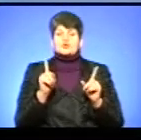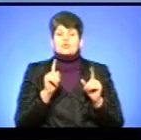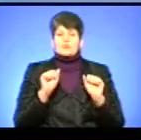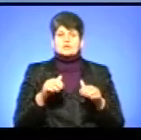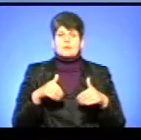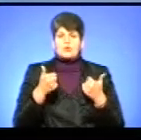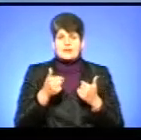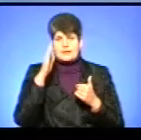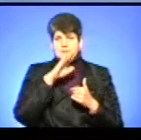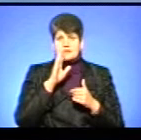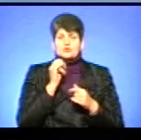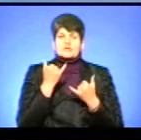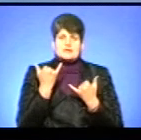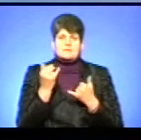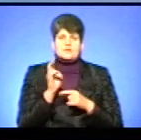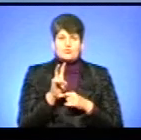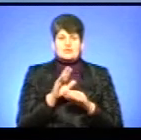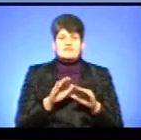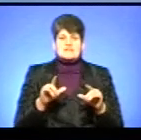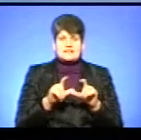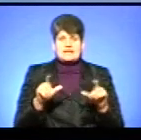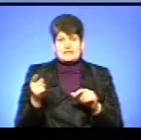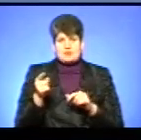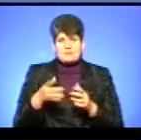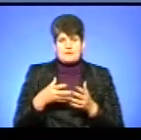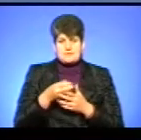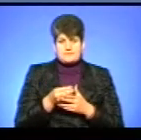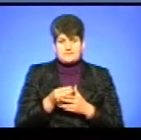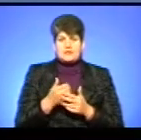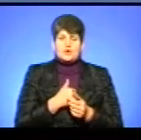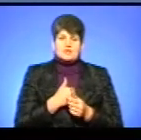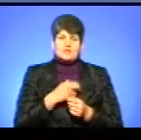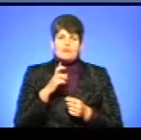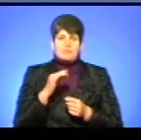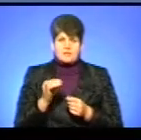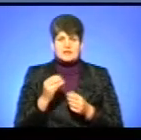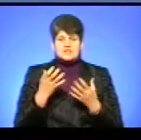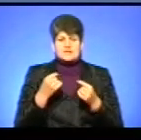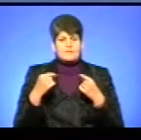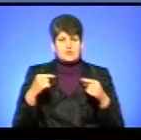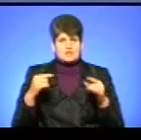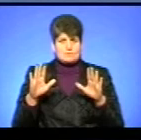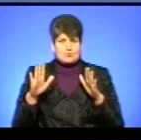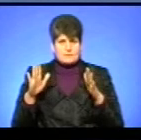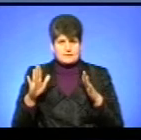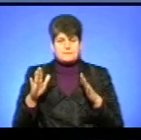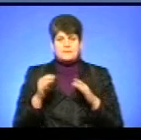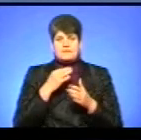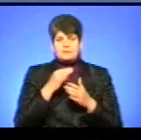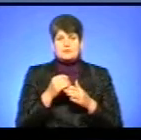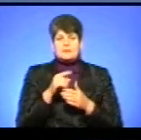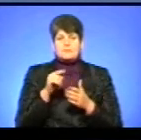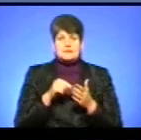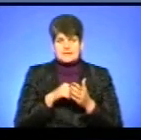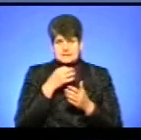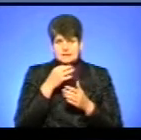відвідують садки Тернополя платно? Насамперед, я ще хотів би інший момент перед відповіддю на ваше питання сказати. Про